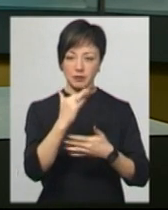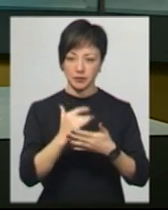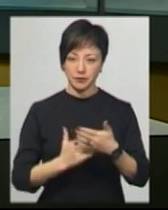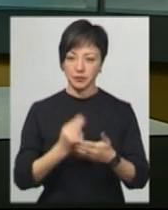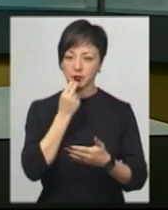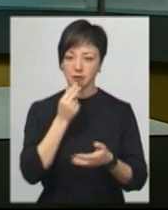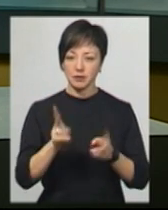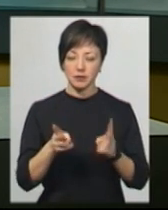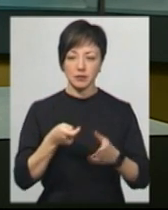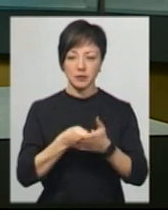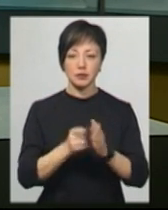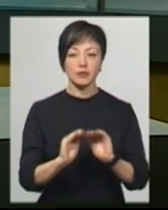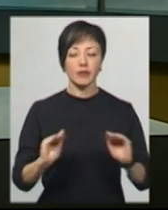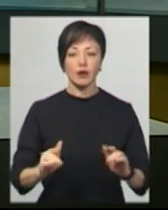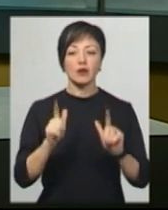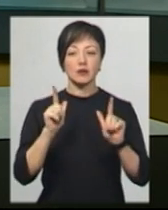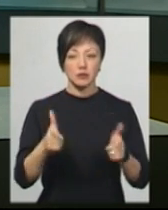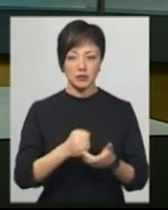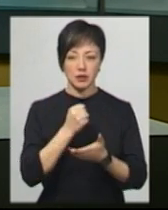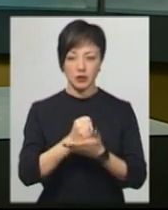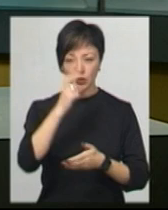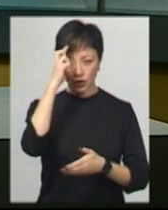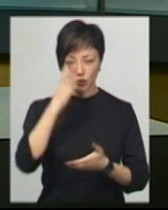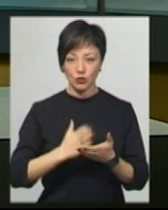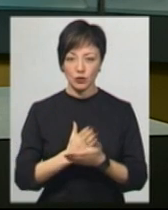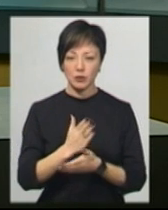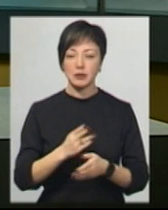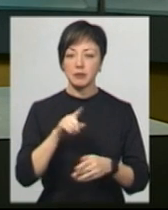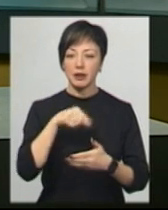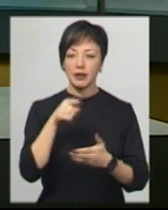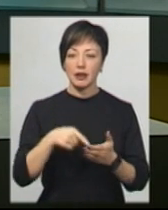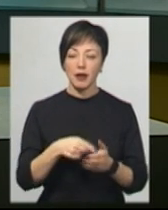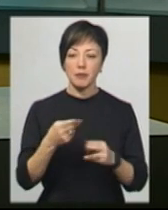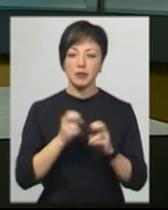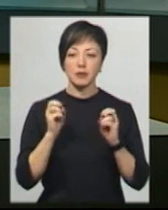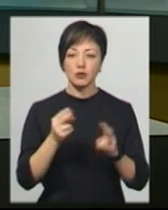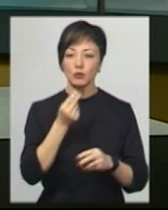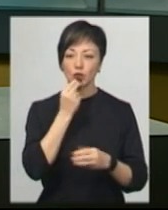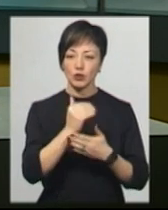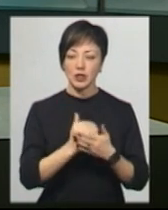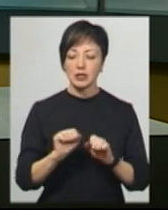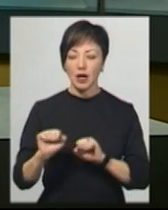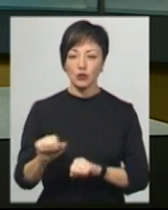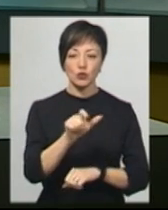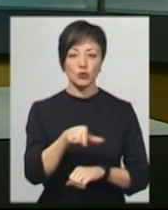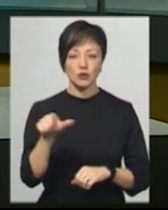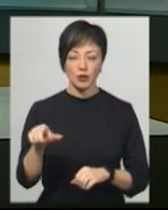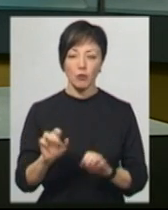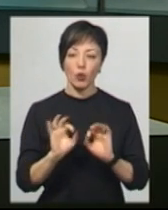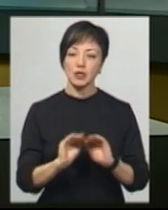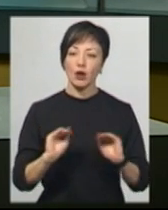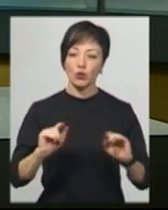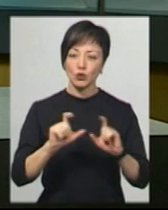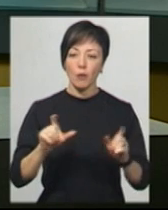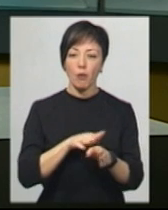страв» для харчування школярів схвалила Держслужба з питань безпечності харчових продуктів та захисту споживачів. Щодо садочки, то вони